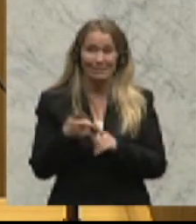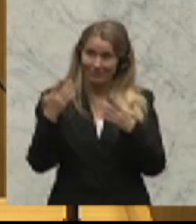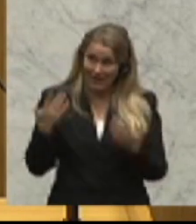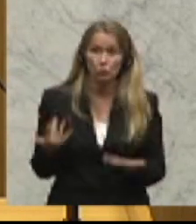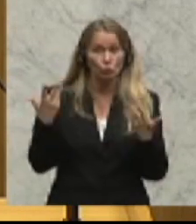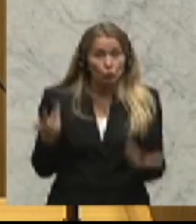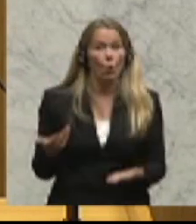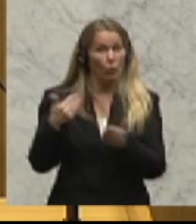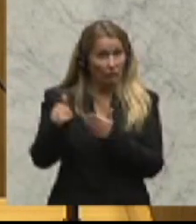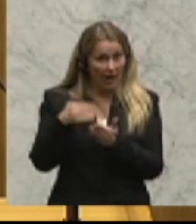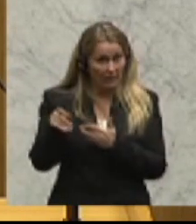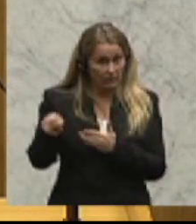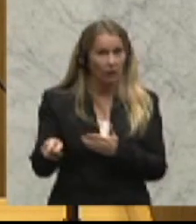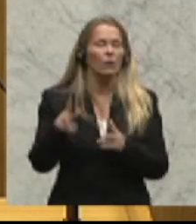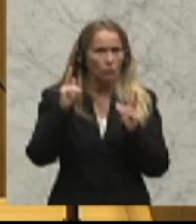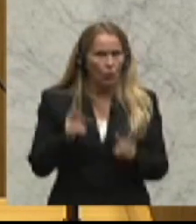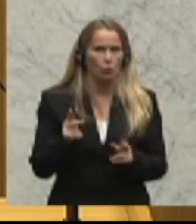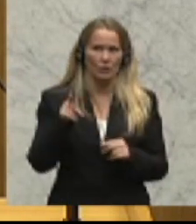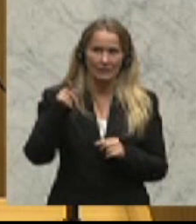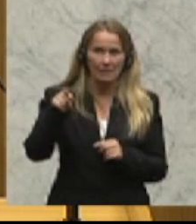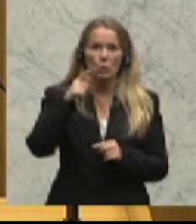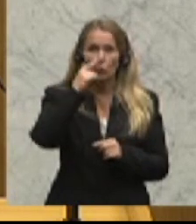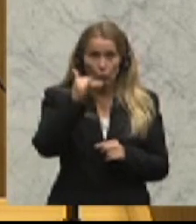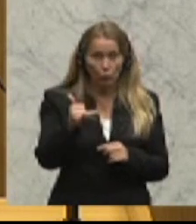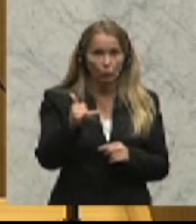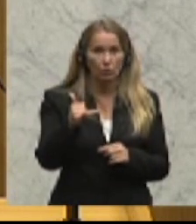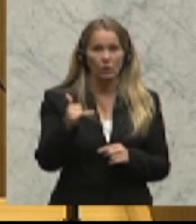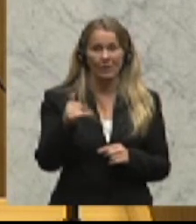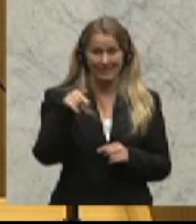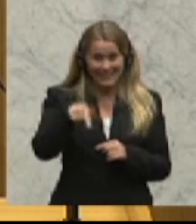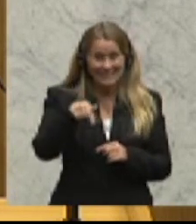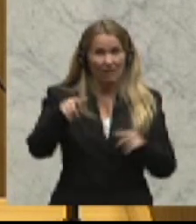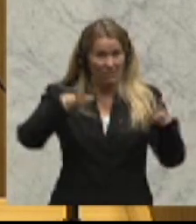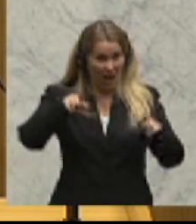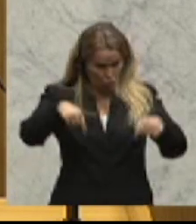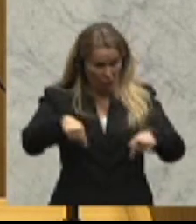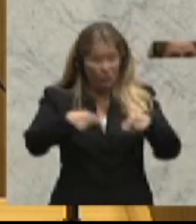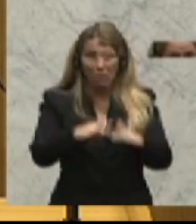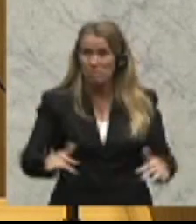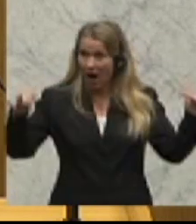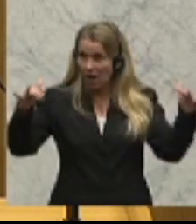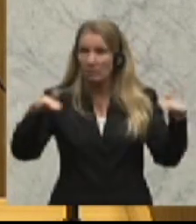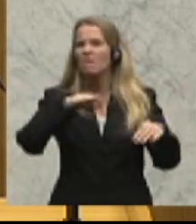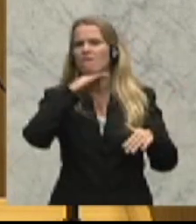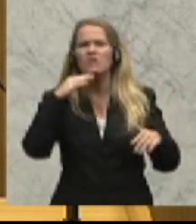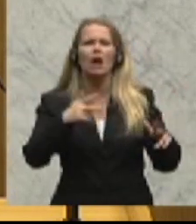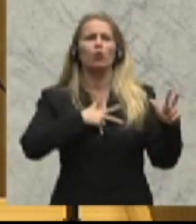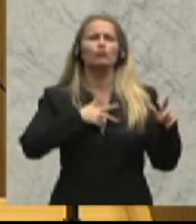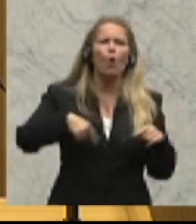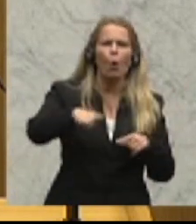weitergeht, dann können Sie die im Juni bei dieser Veranstaltung hier im Parlament so vielbeschworene